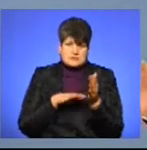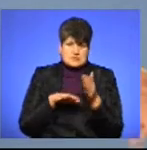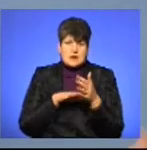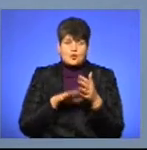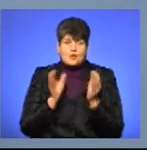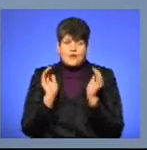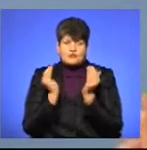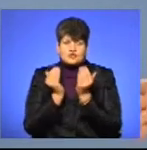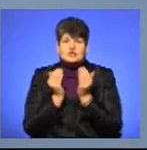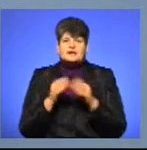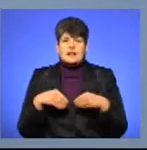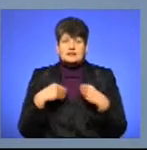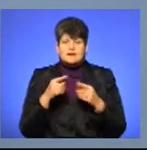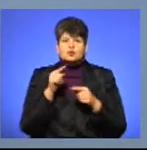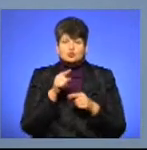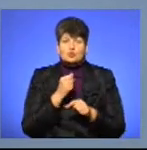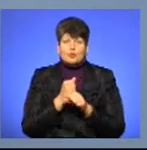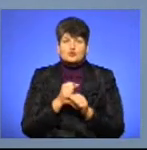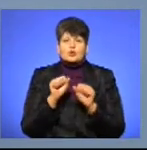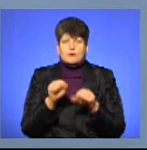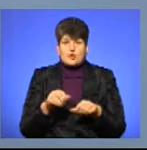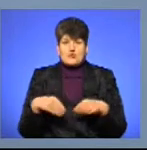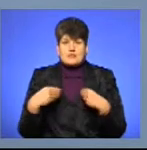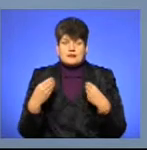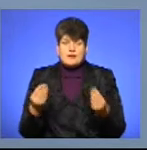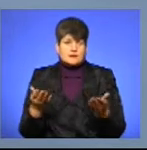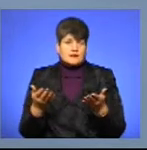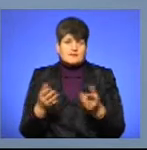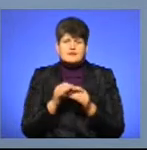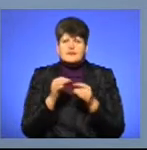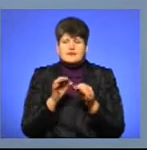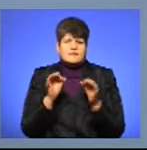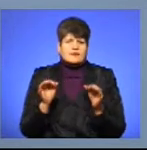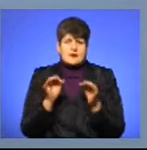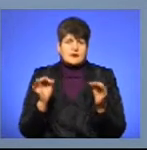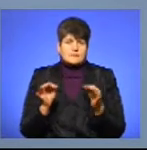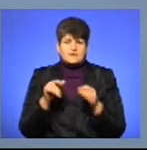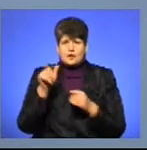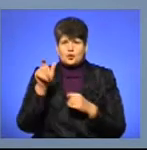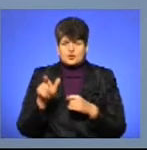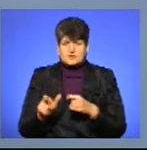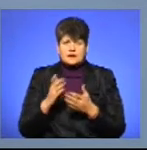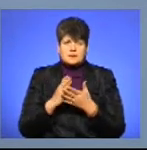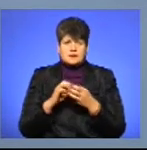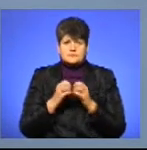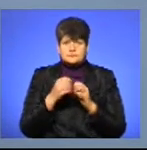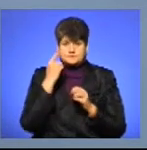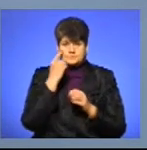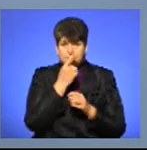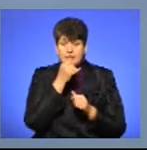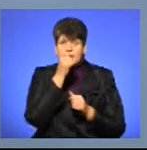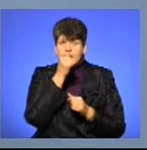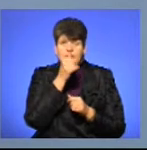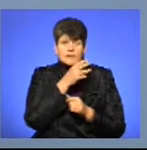надавало ту роботу, яку могло надати. І ні в якій мірі людина з вадами зору не мала